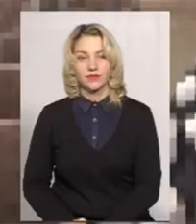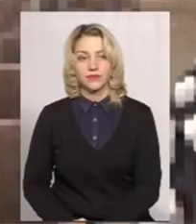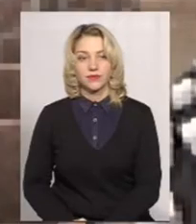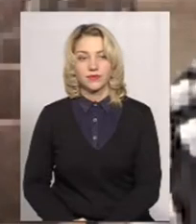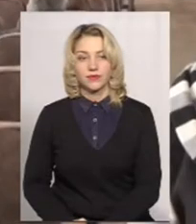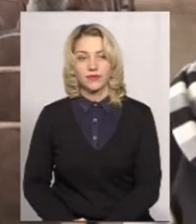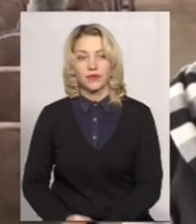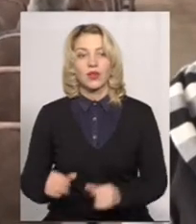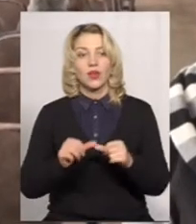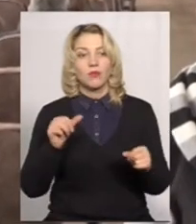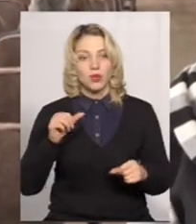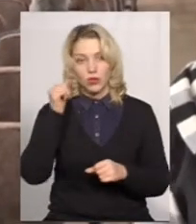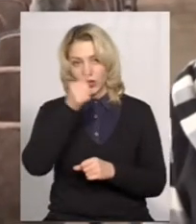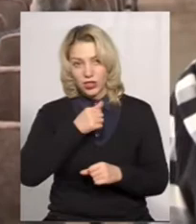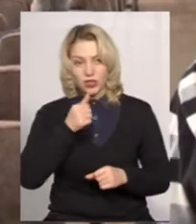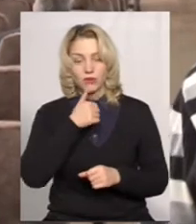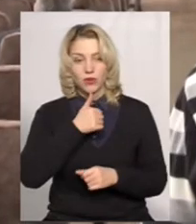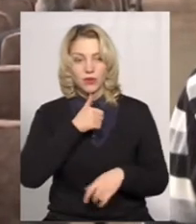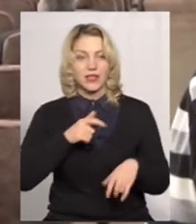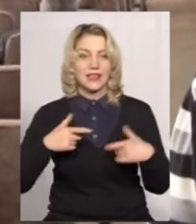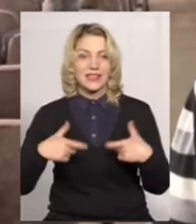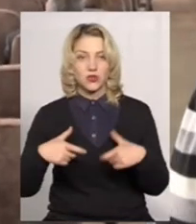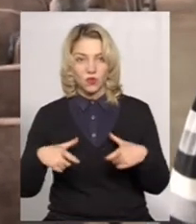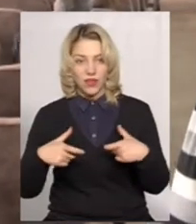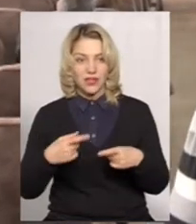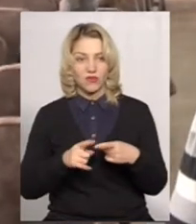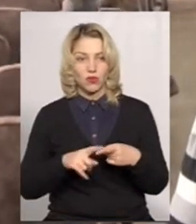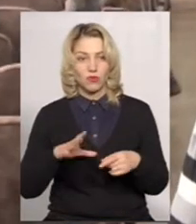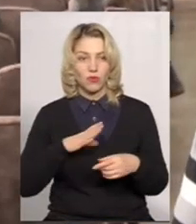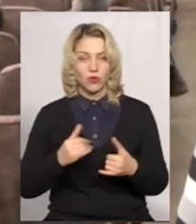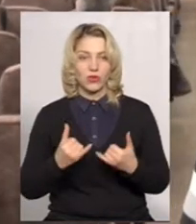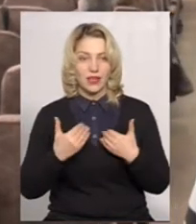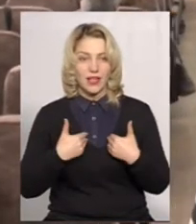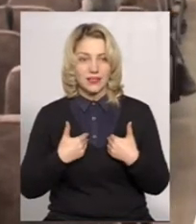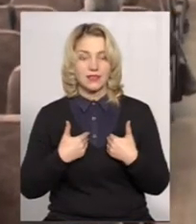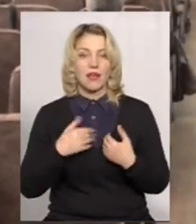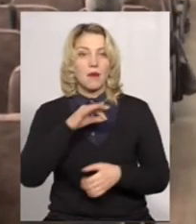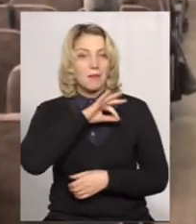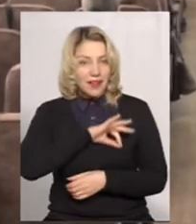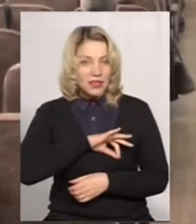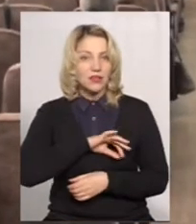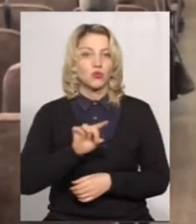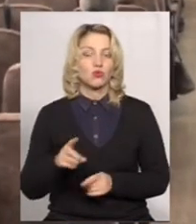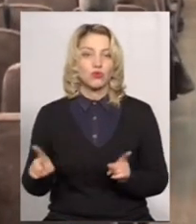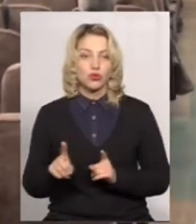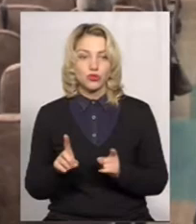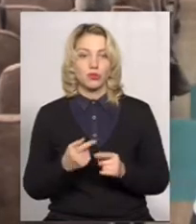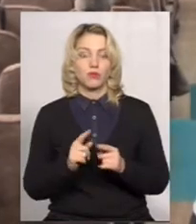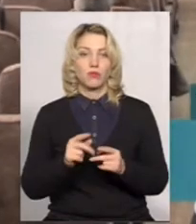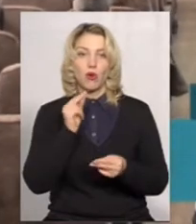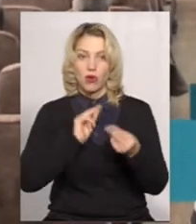Минулорічне пробне тестування було для нас плідним, тому що значно